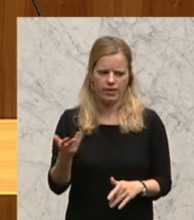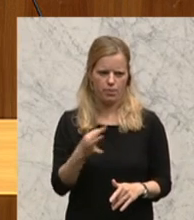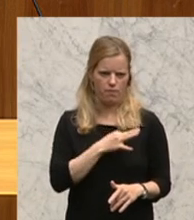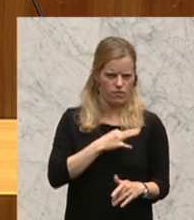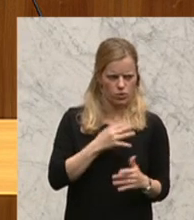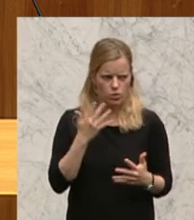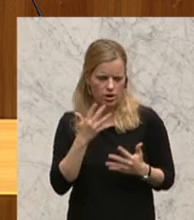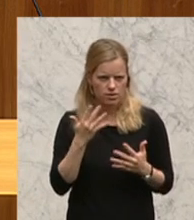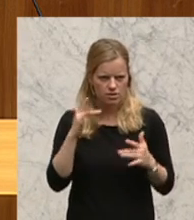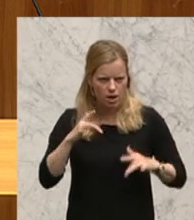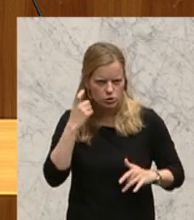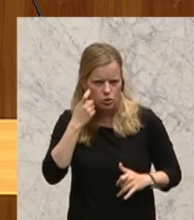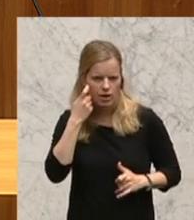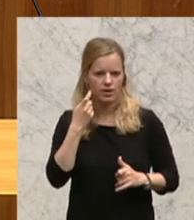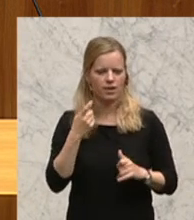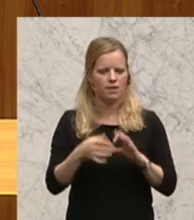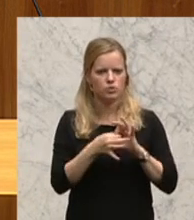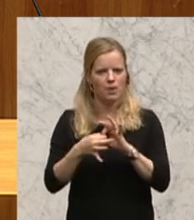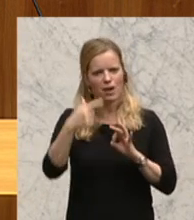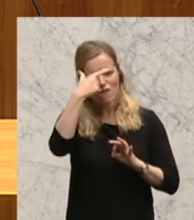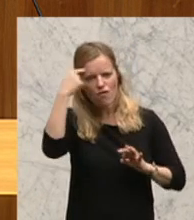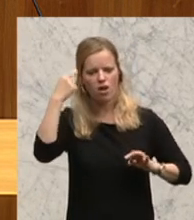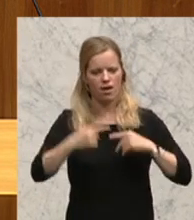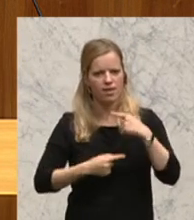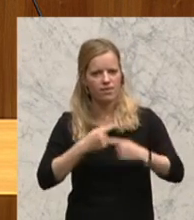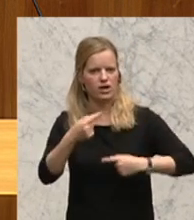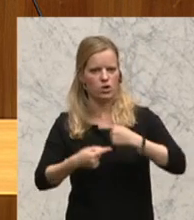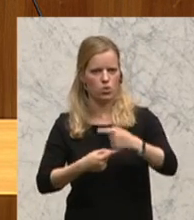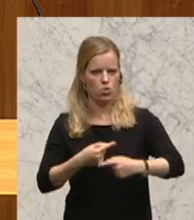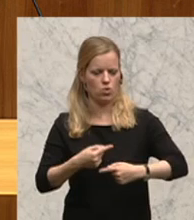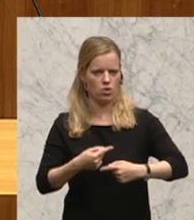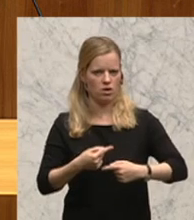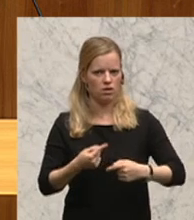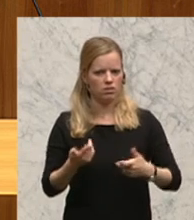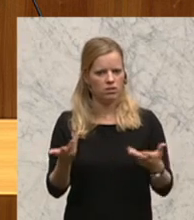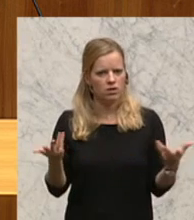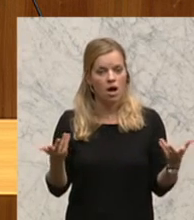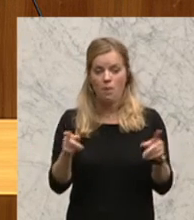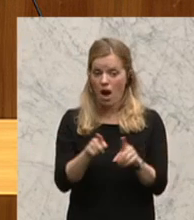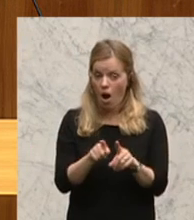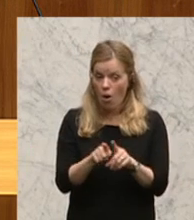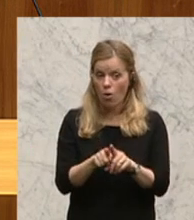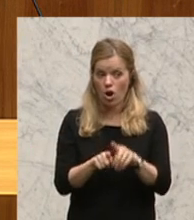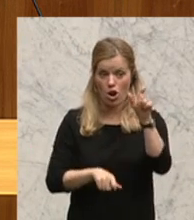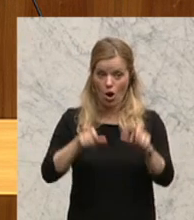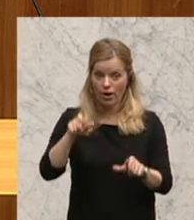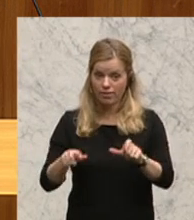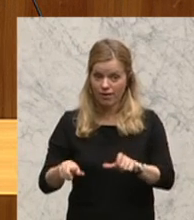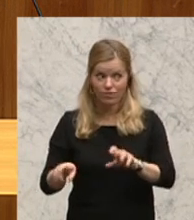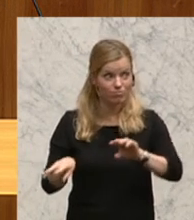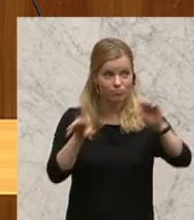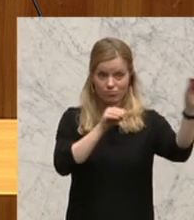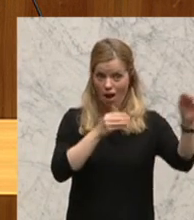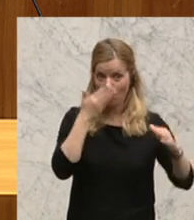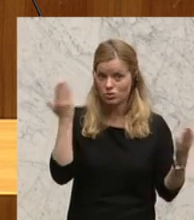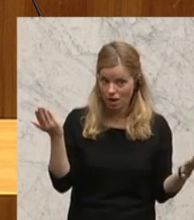auch entlang einfach der Ströme ins Ausland, dass wir relativ rasch in den nächsten Jahren an einen